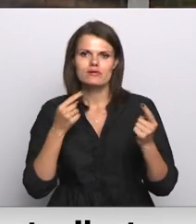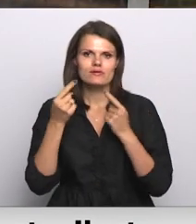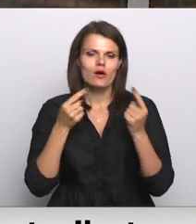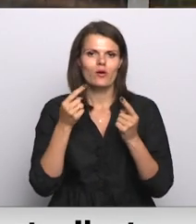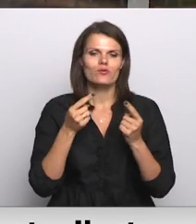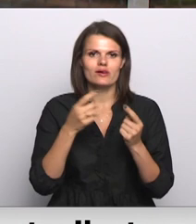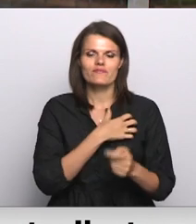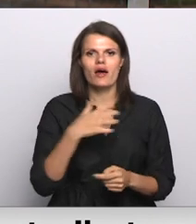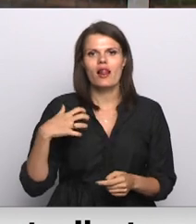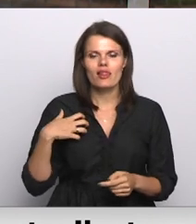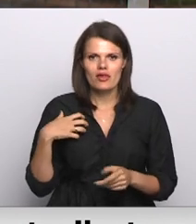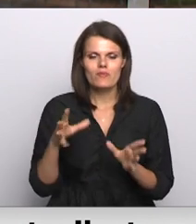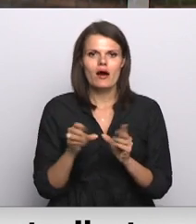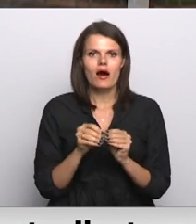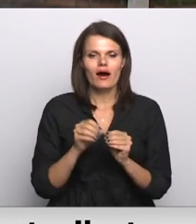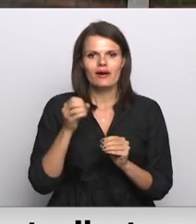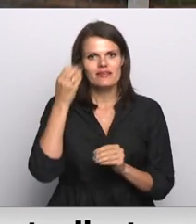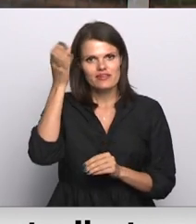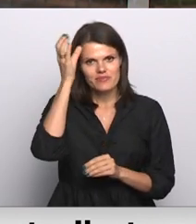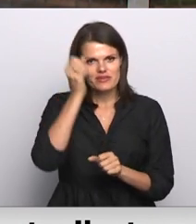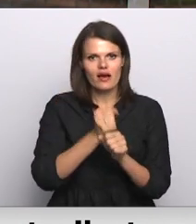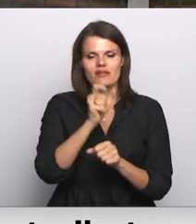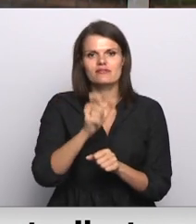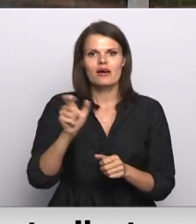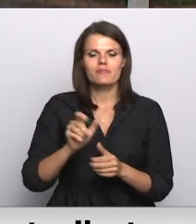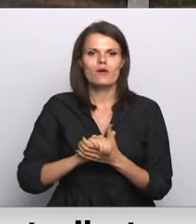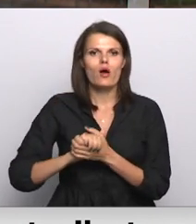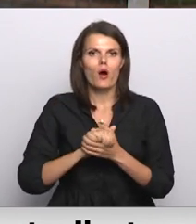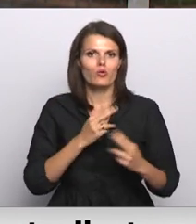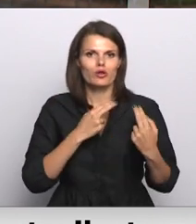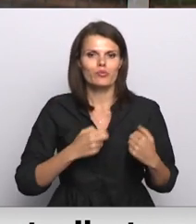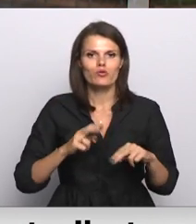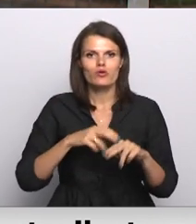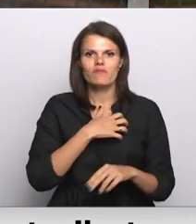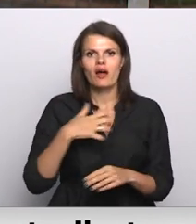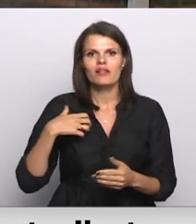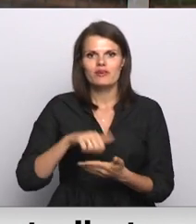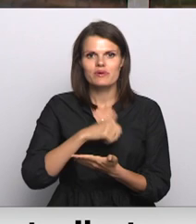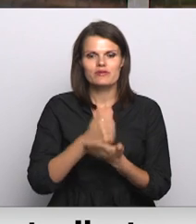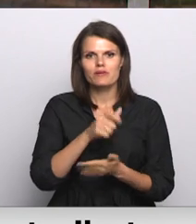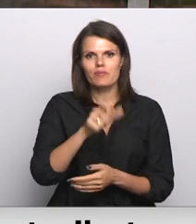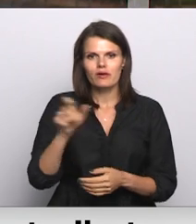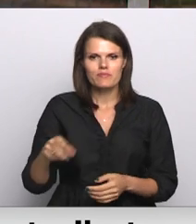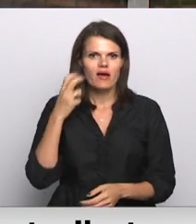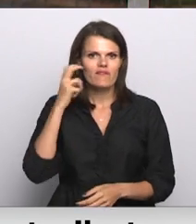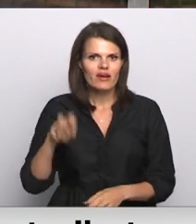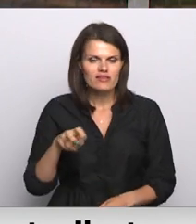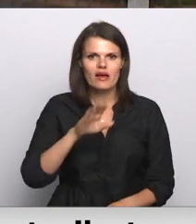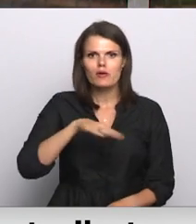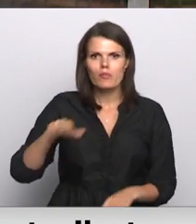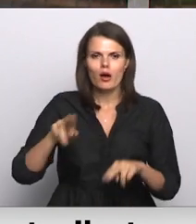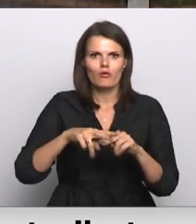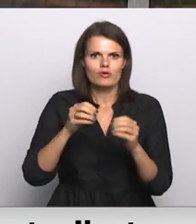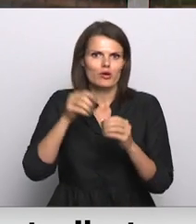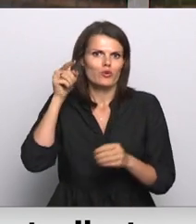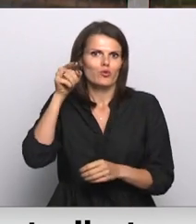izglītības un zinātnes darbinieka arotbiedrību un valdības pārstāvjiem. Vecāki bērnu un desmitiem tūkstošu pedagogi ir neziņā par to, ko